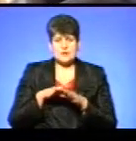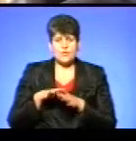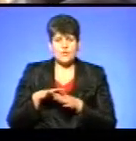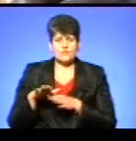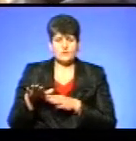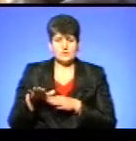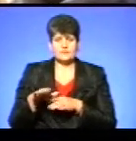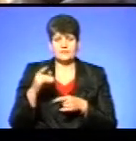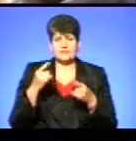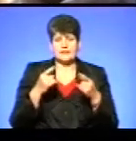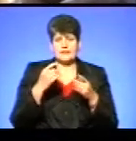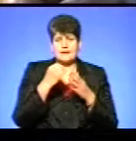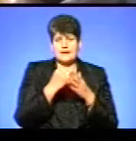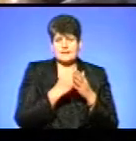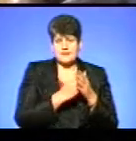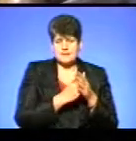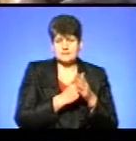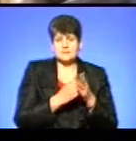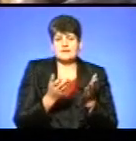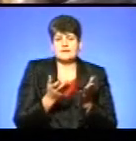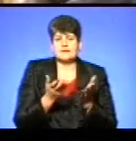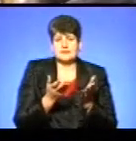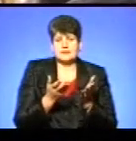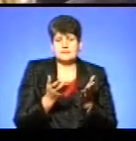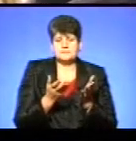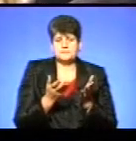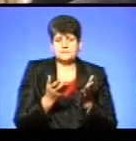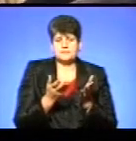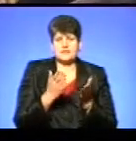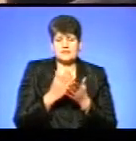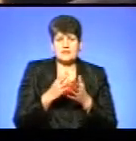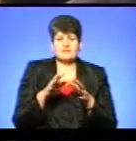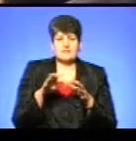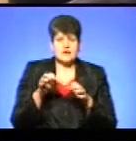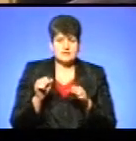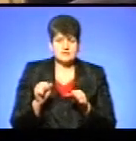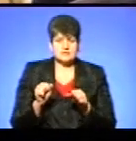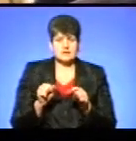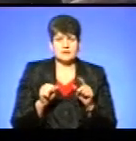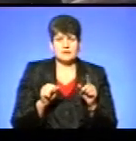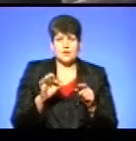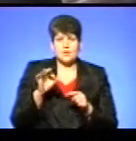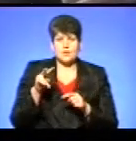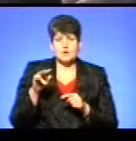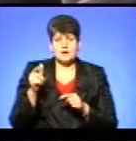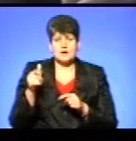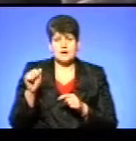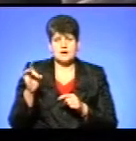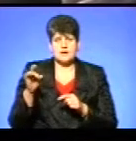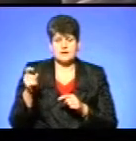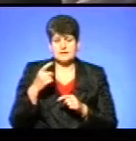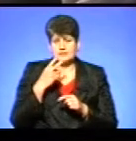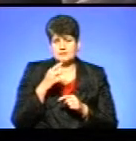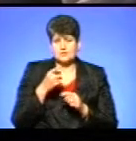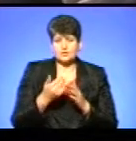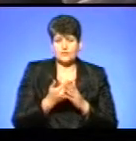телеканалами, які переважні більшості власниками, яких є той чи інший олігарх. Тому що, фактично, дивлячись